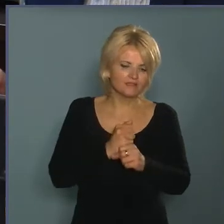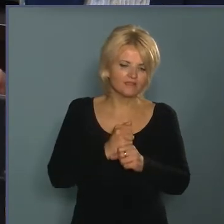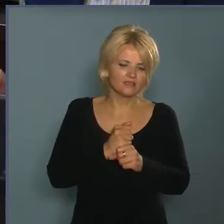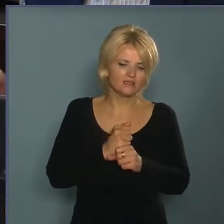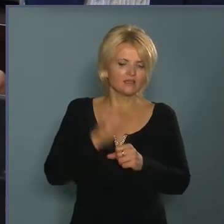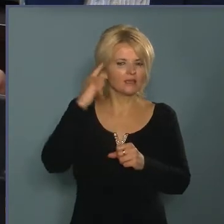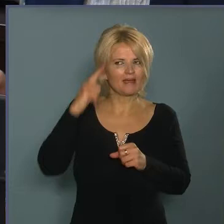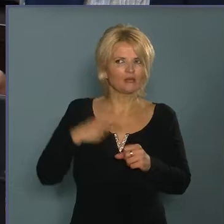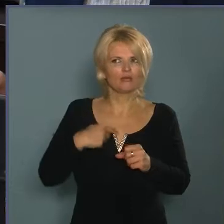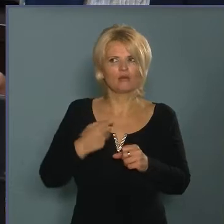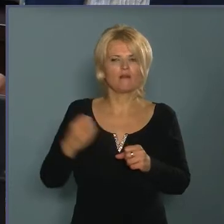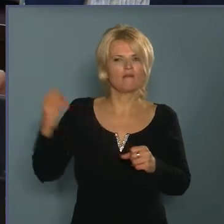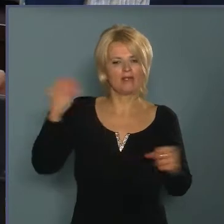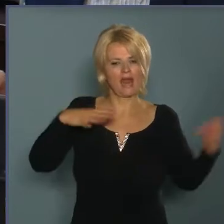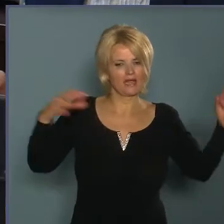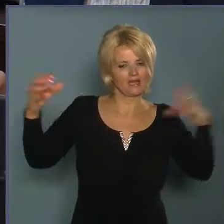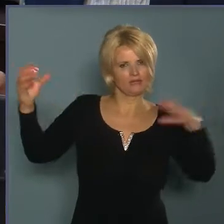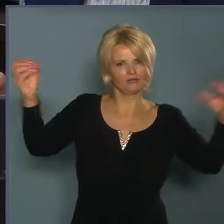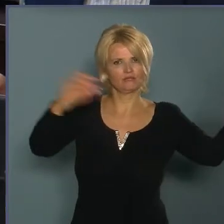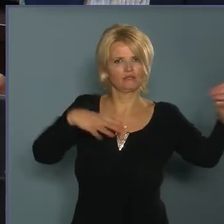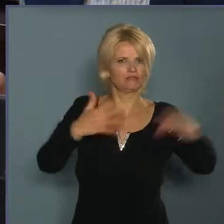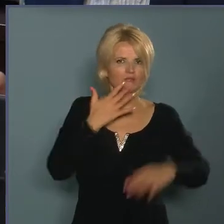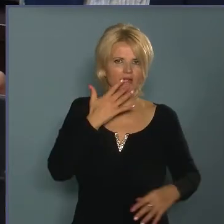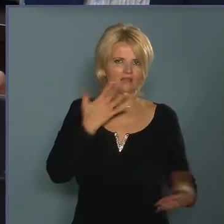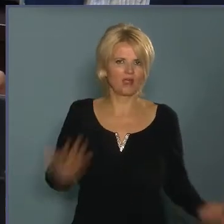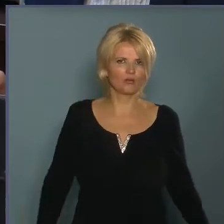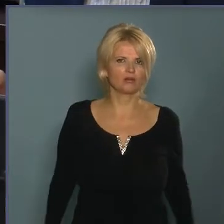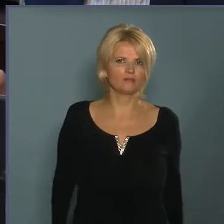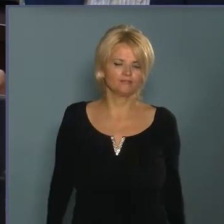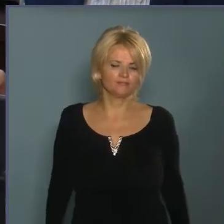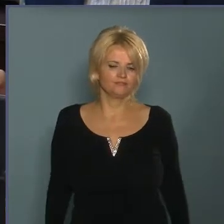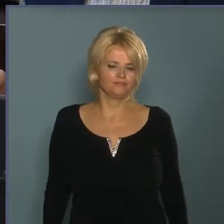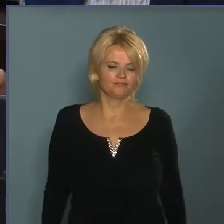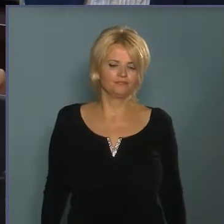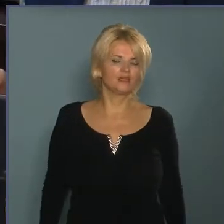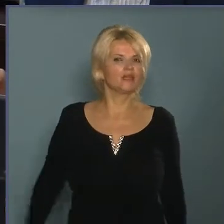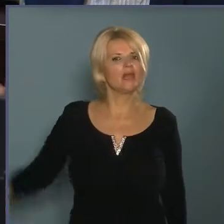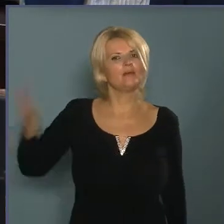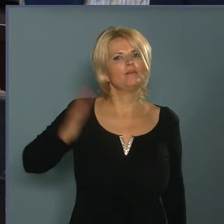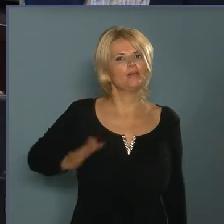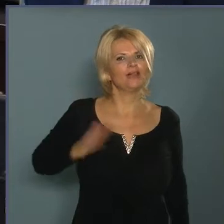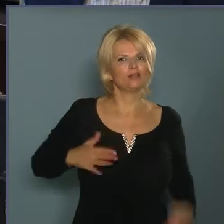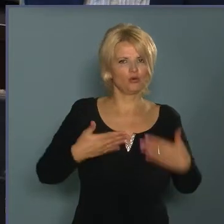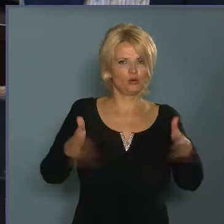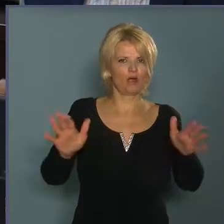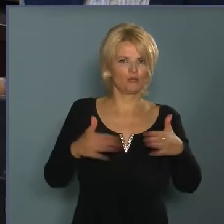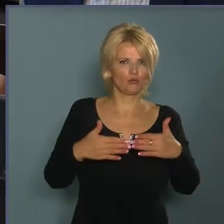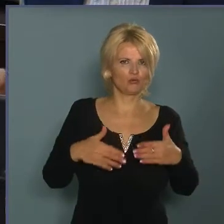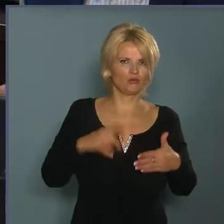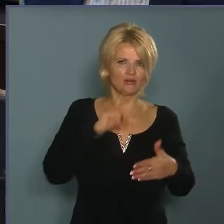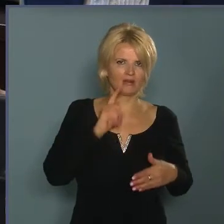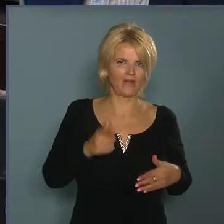amelyet akár meg tudunk világítani. Tehát ez is egyfajta kaputerület a városon belül méltó kiskapuvá váljon